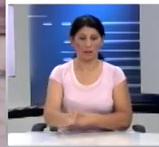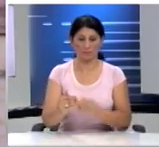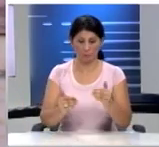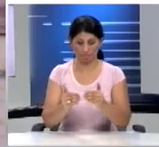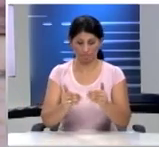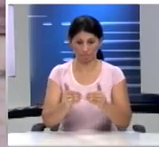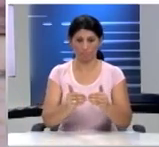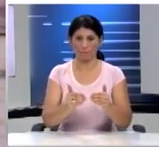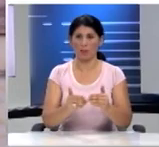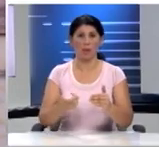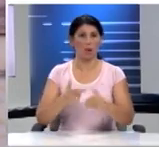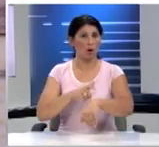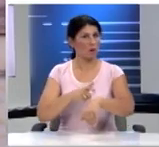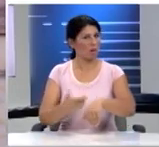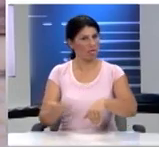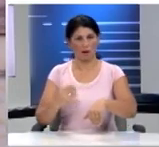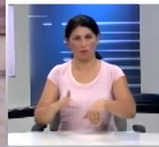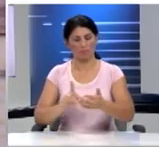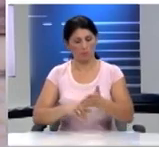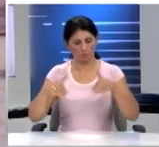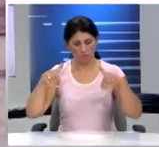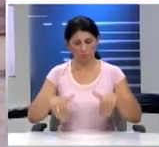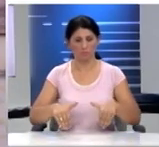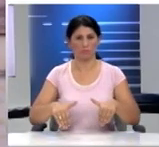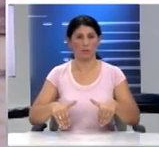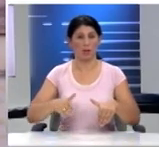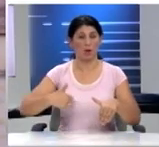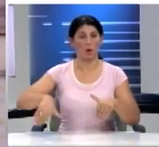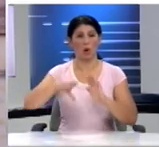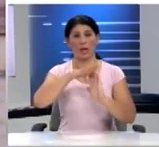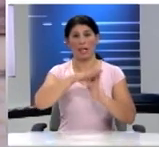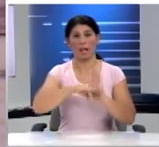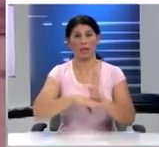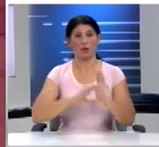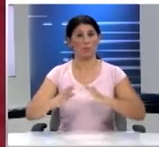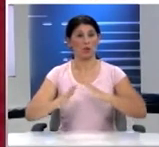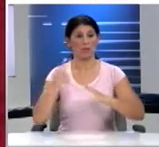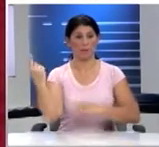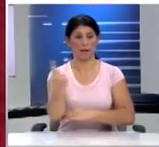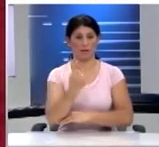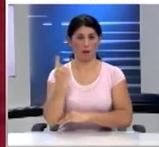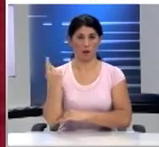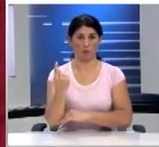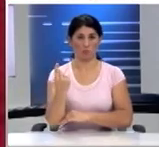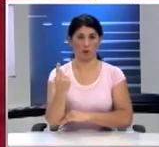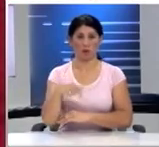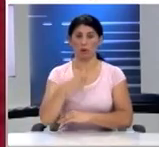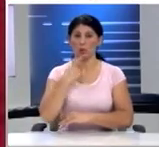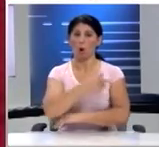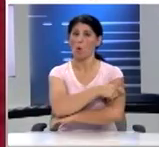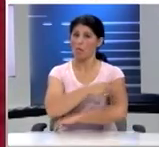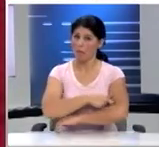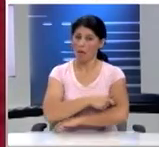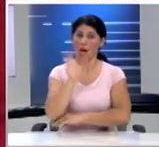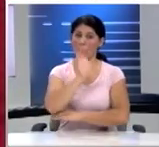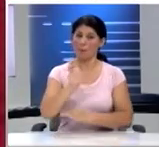ασφικτικές να τηρήσουμε κανόνες προστασίας του περιβάλλοντος το λέει και η ΟΗΕ και η Ευρωπαϊκή